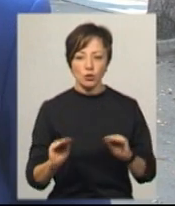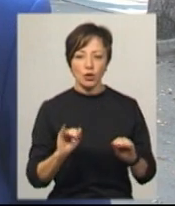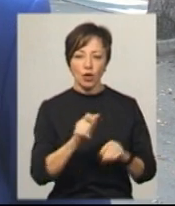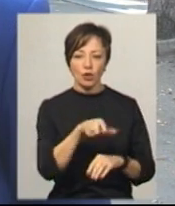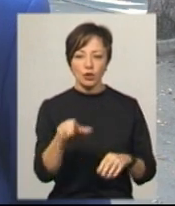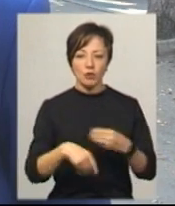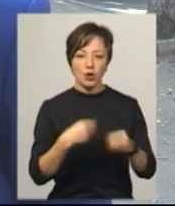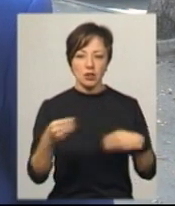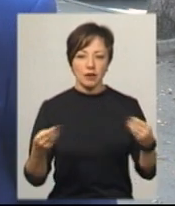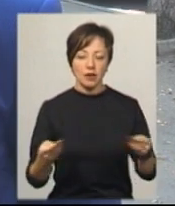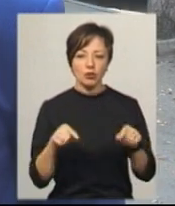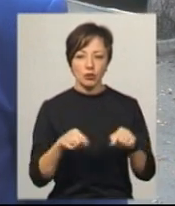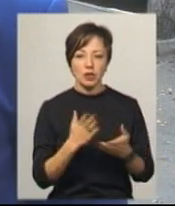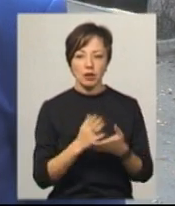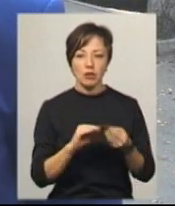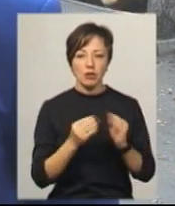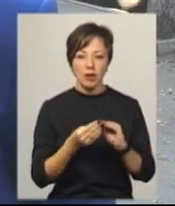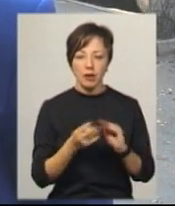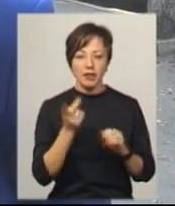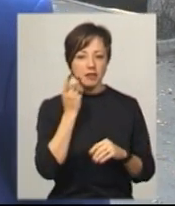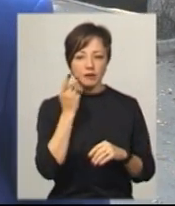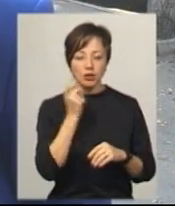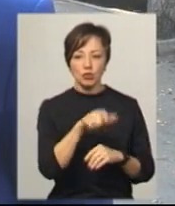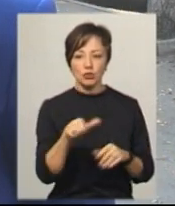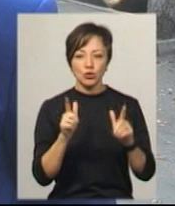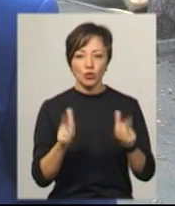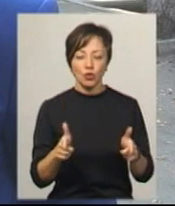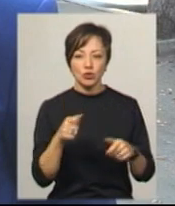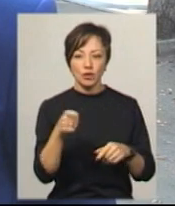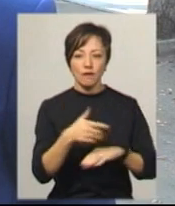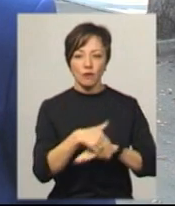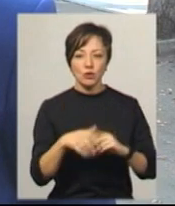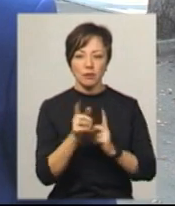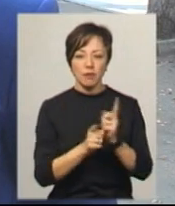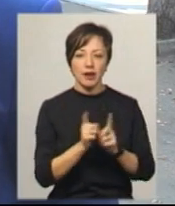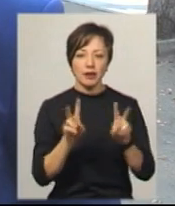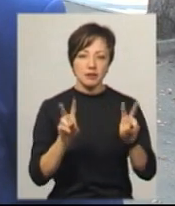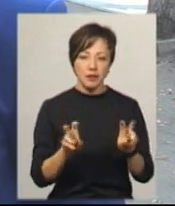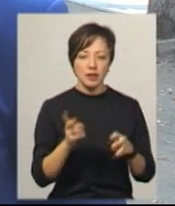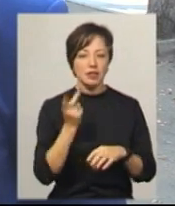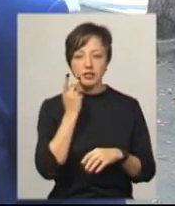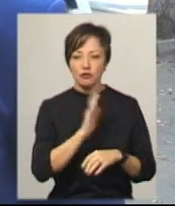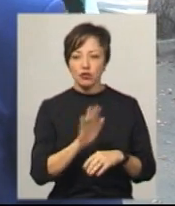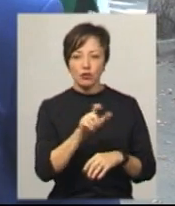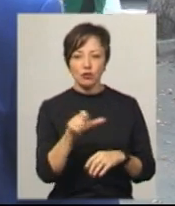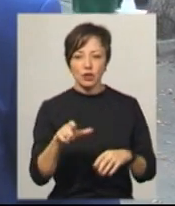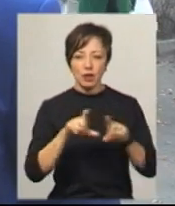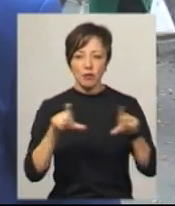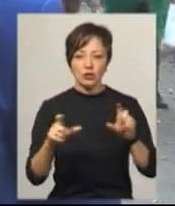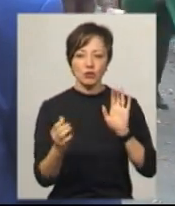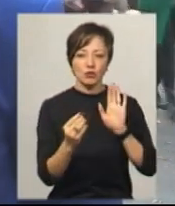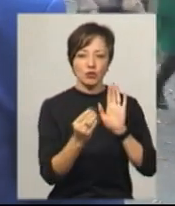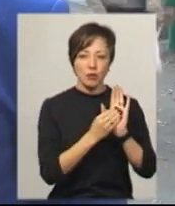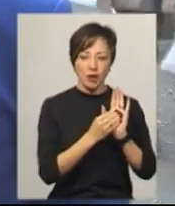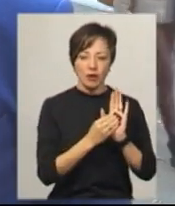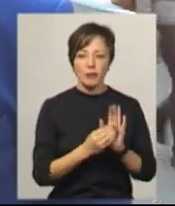мешканцям роздавати. Тут є проблема, не завжди мешканці згодні з тим, що її вулицю переназвали, не завжди мешканці табличку вчепляють.